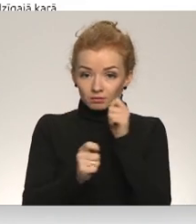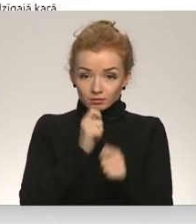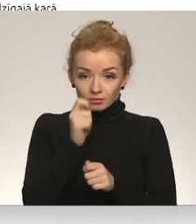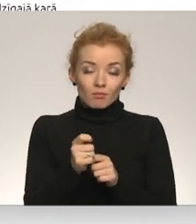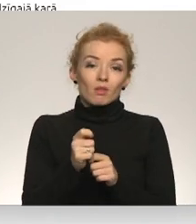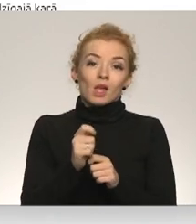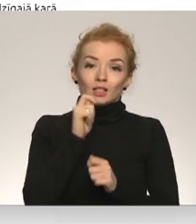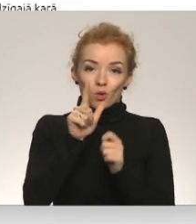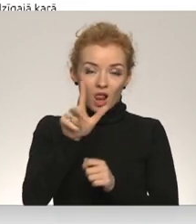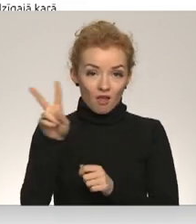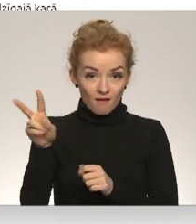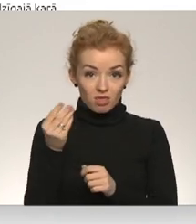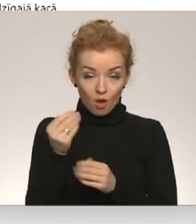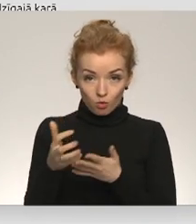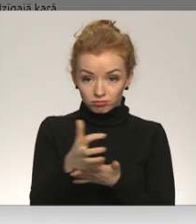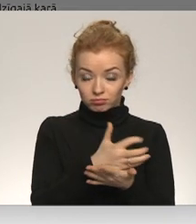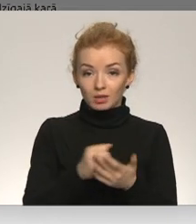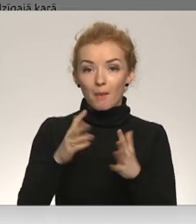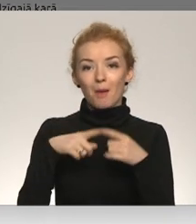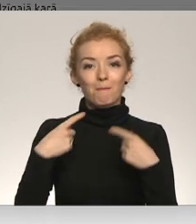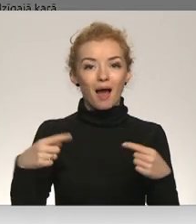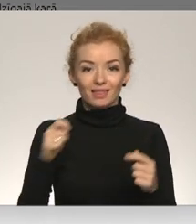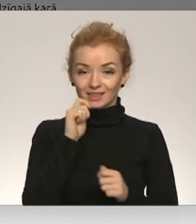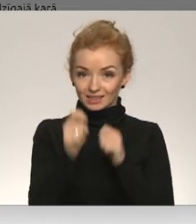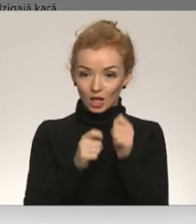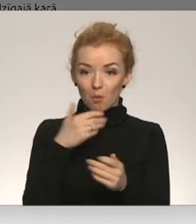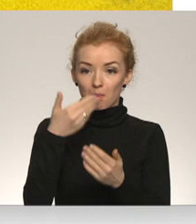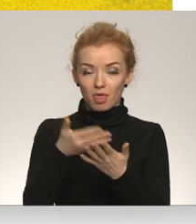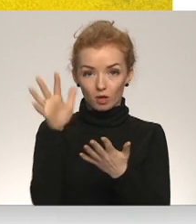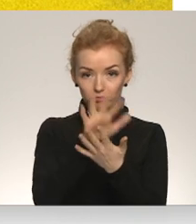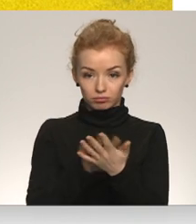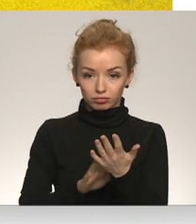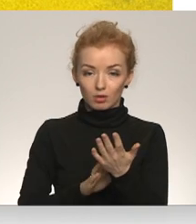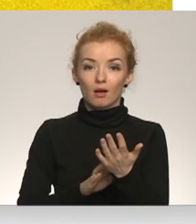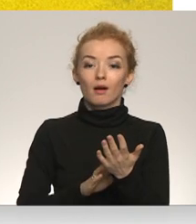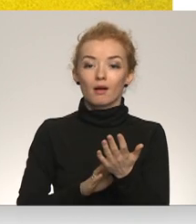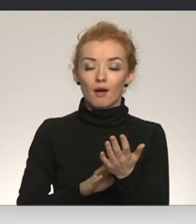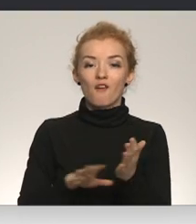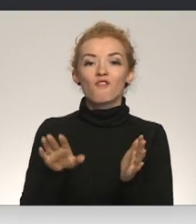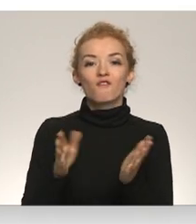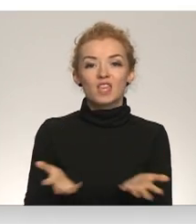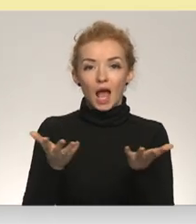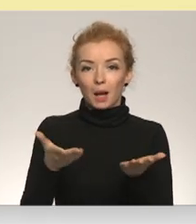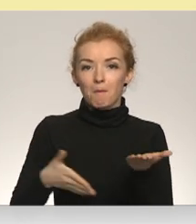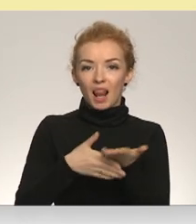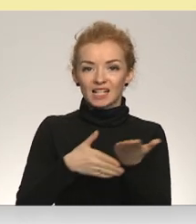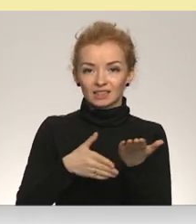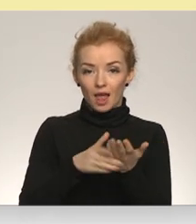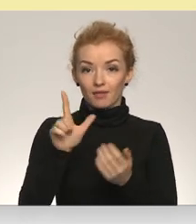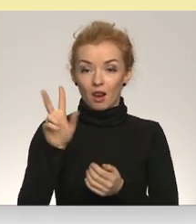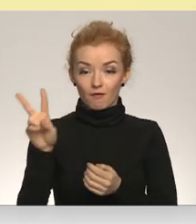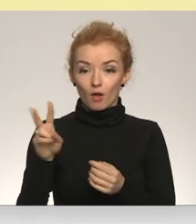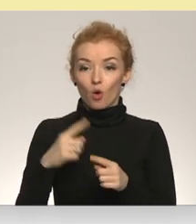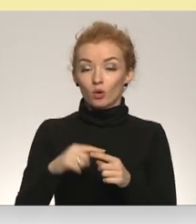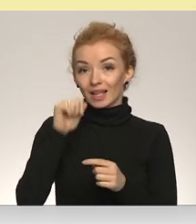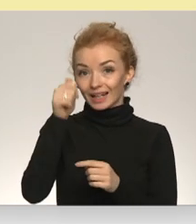līdzakļus portālā ziedot LV. Savukārt mantisko ziedojumu pieteikuma anketa atrodama viegli palīdzēt mājaslapā. Jāpiebilst, ka no rītdienas 2.